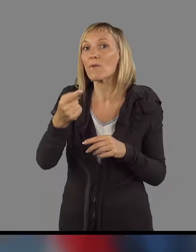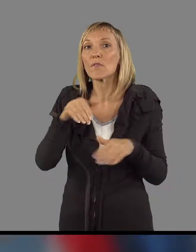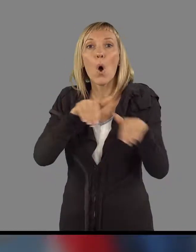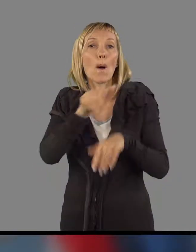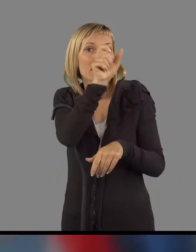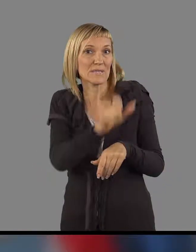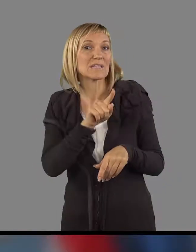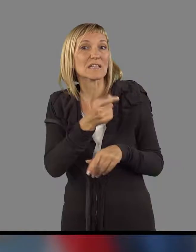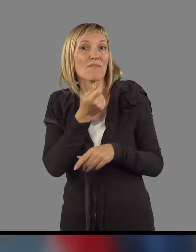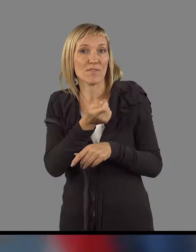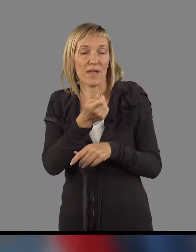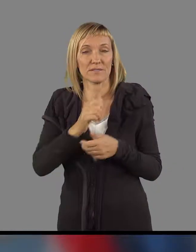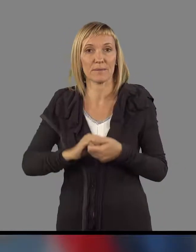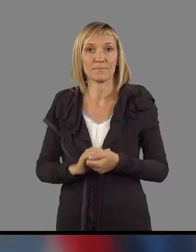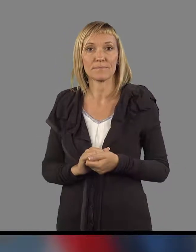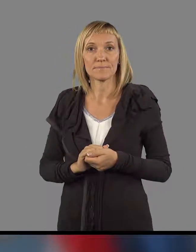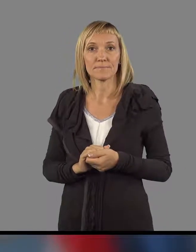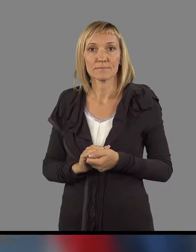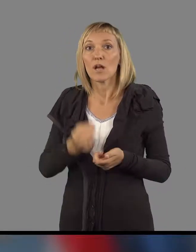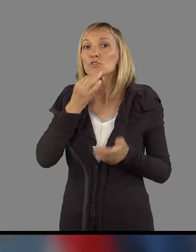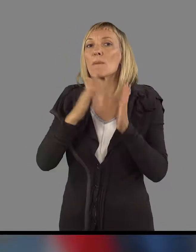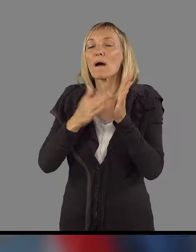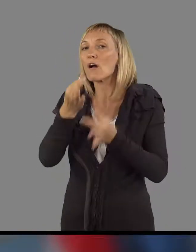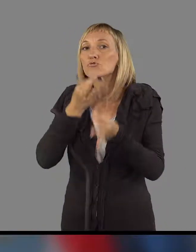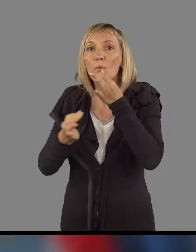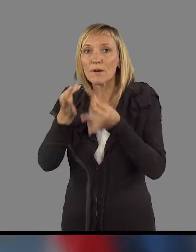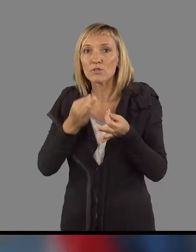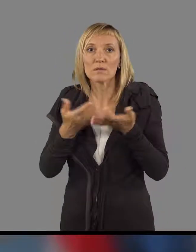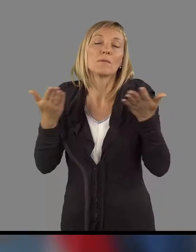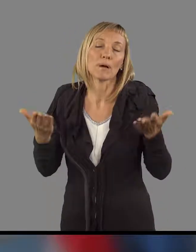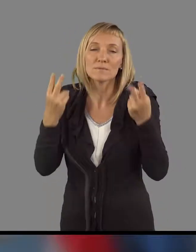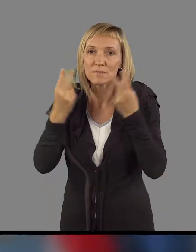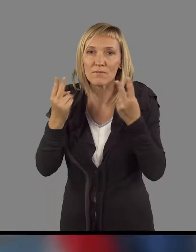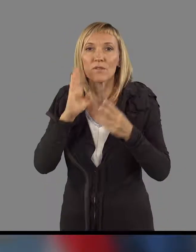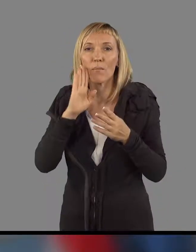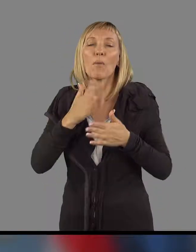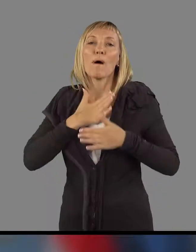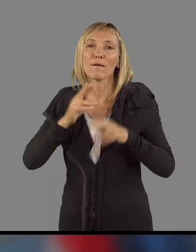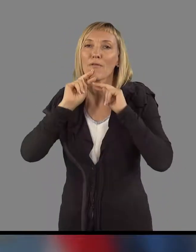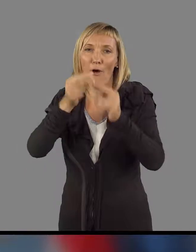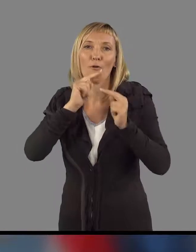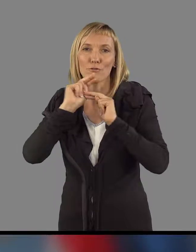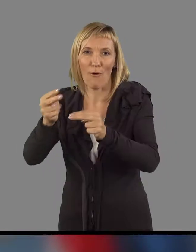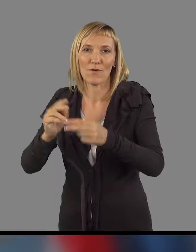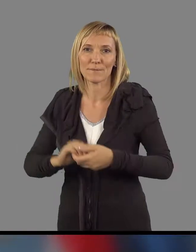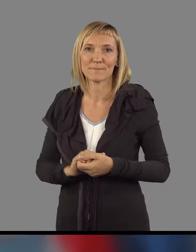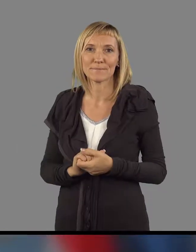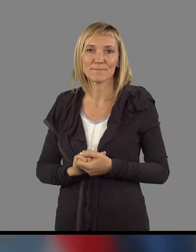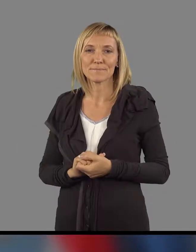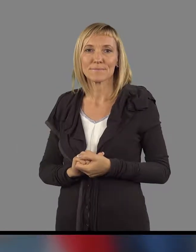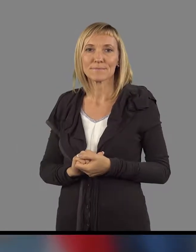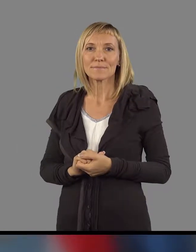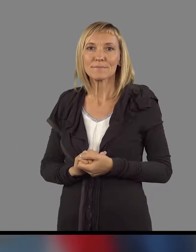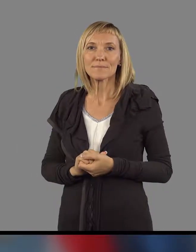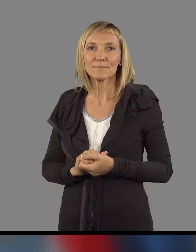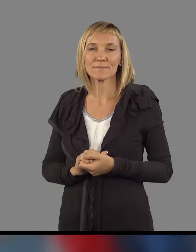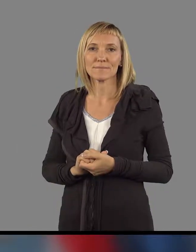minister za finance. Če pa kakšno vprašanje, pa bomo pa seveda rade volje odgovorili. Hvala.